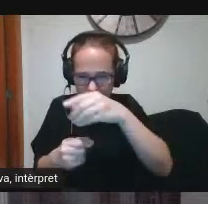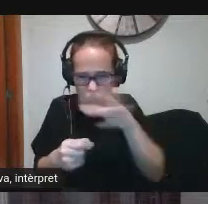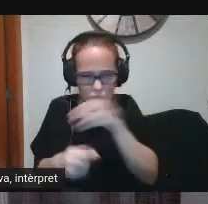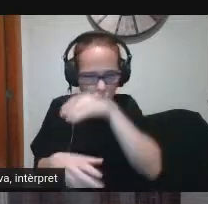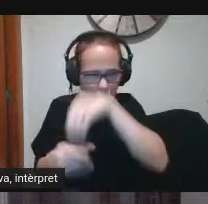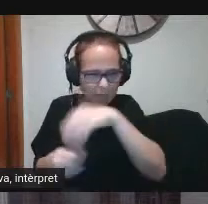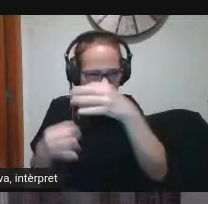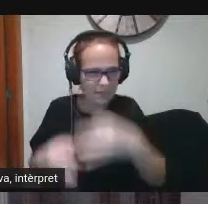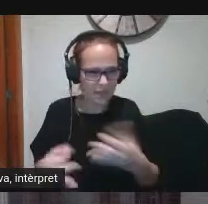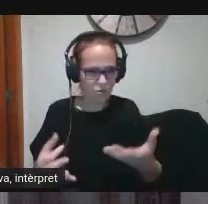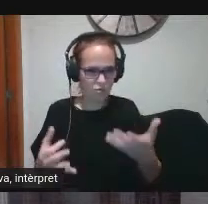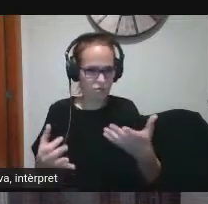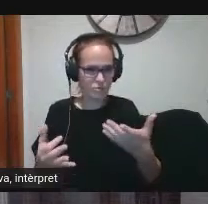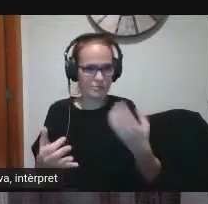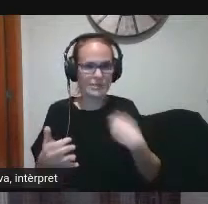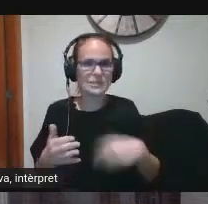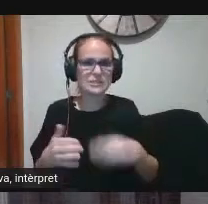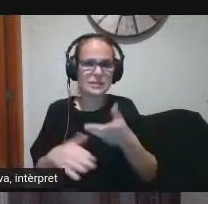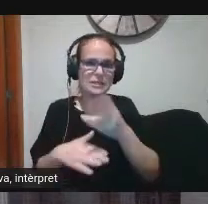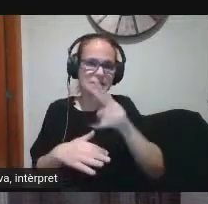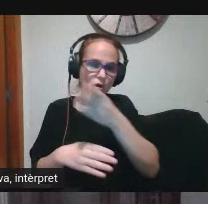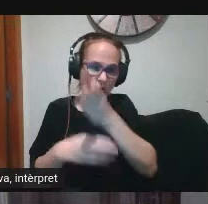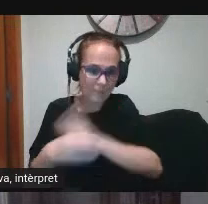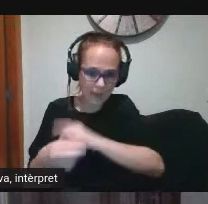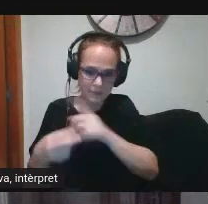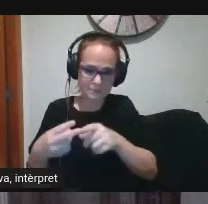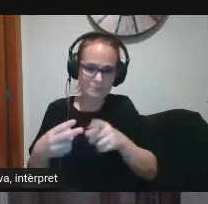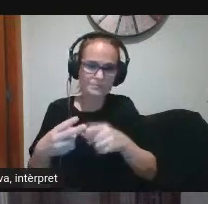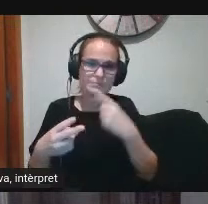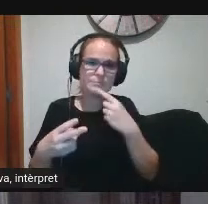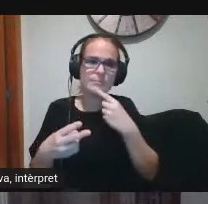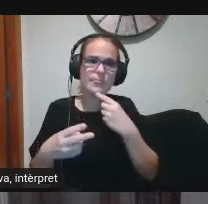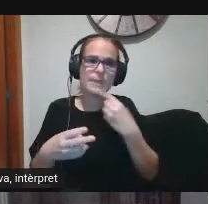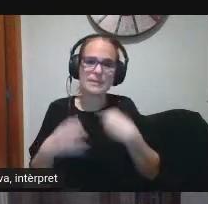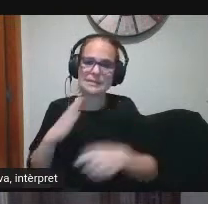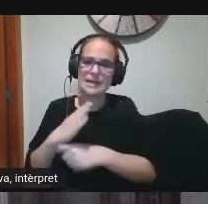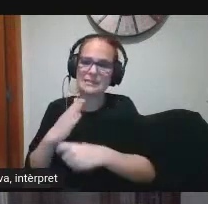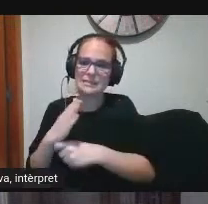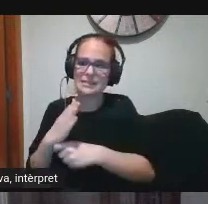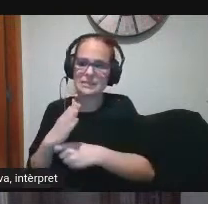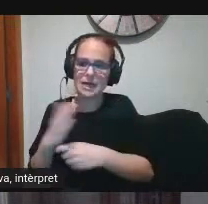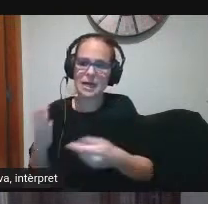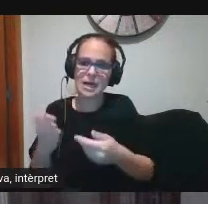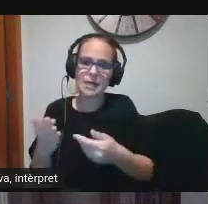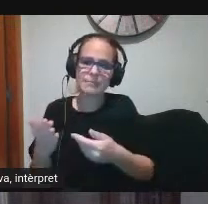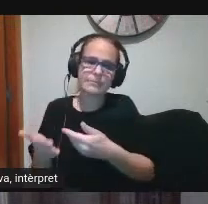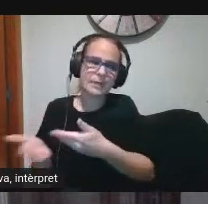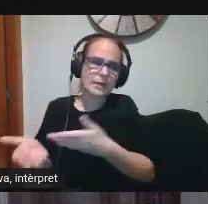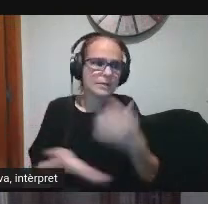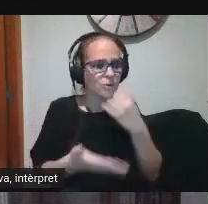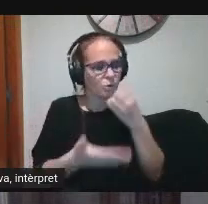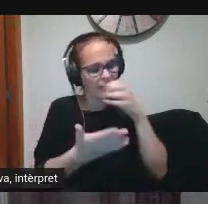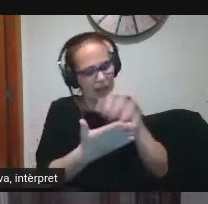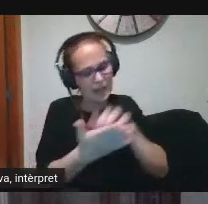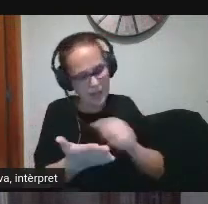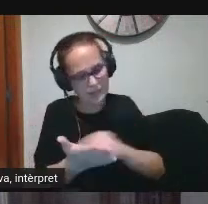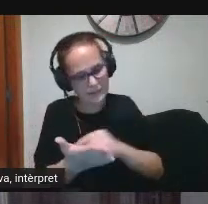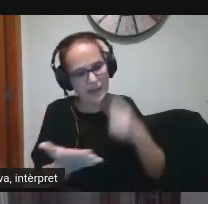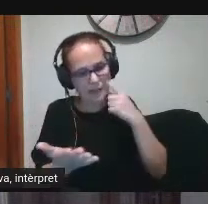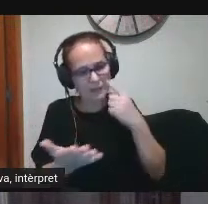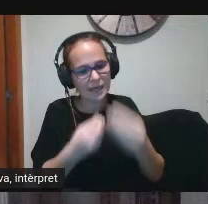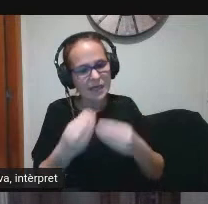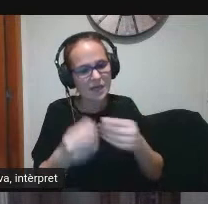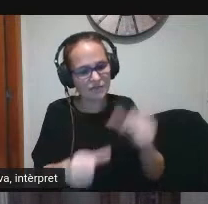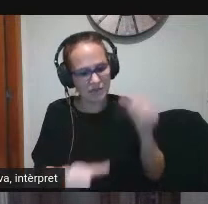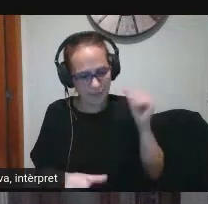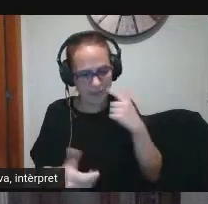que l'estratègia convida a tenir ben redactada i ben escrita a dir a veure què estem fent i